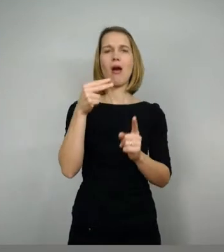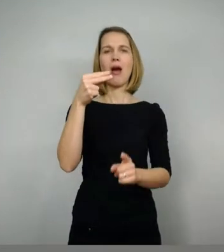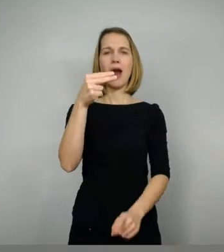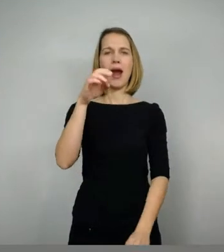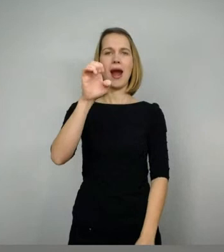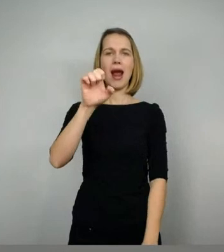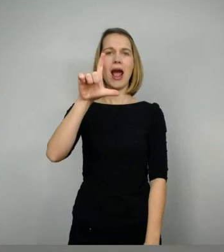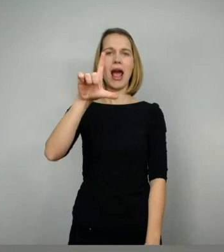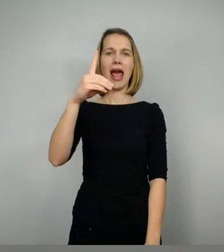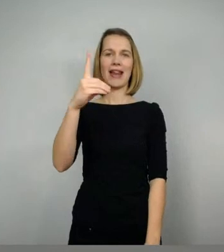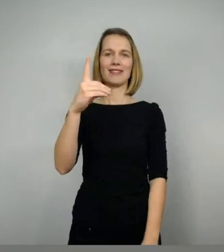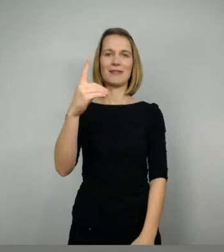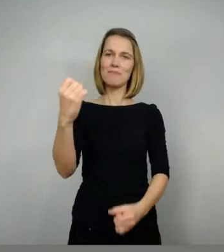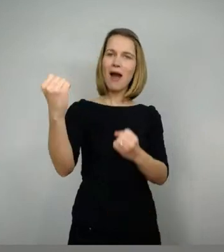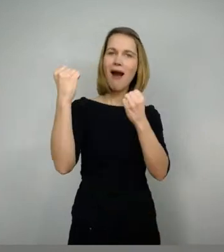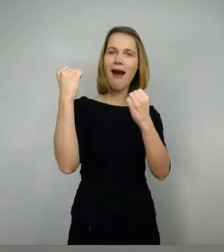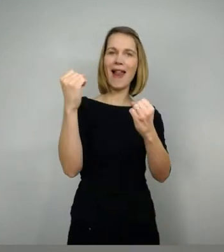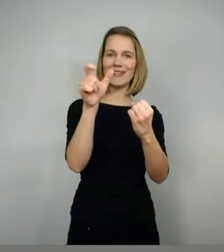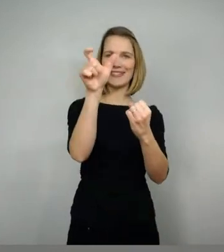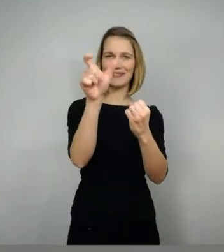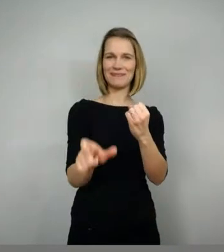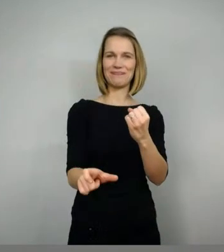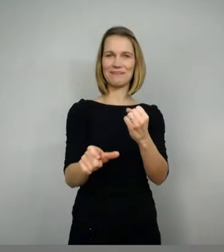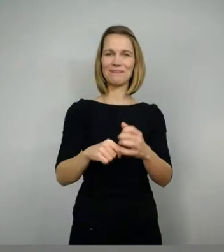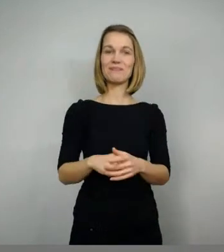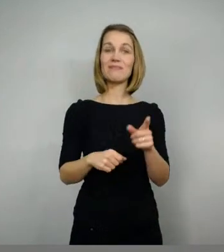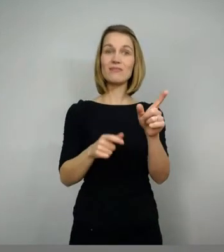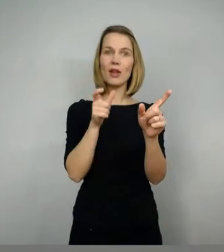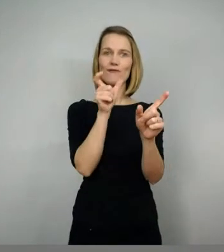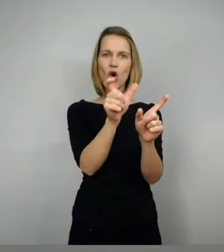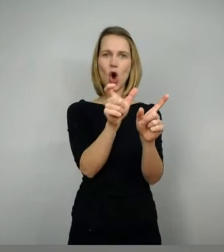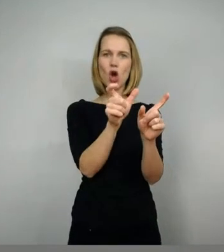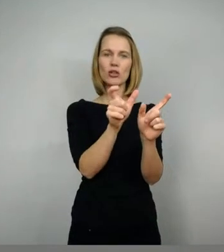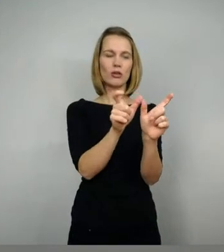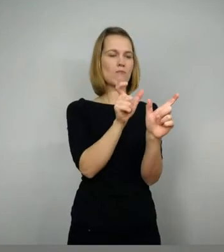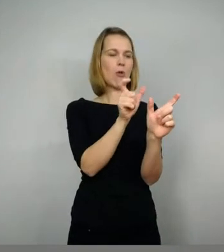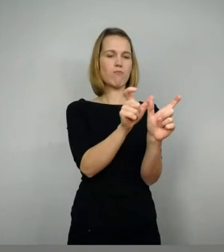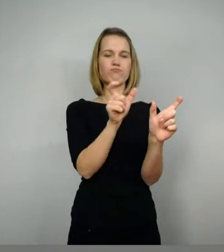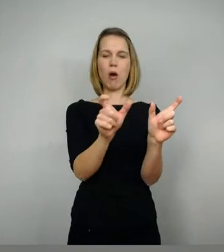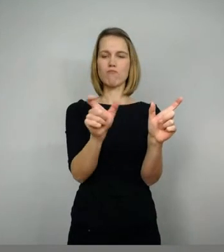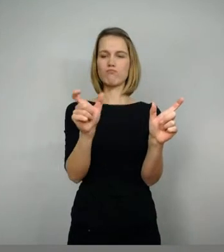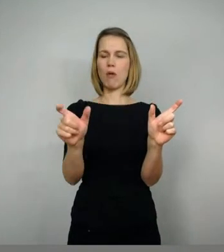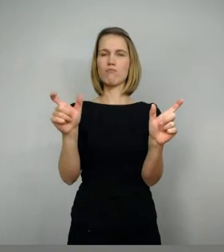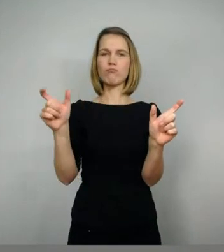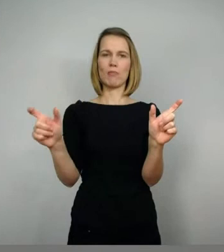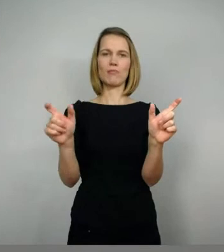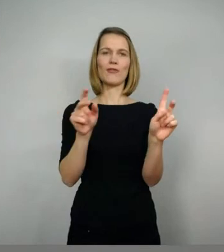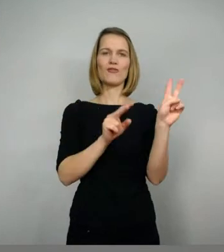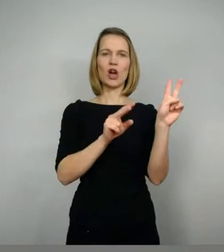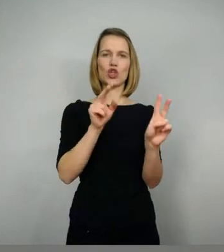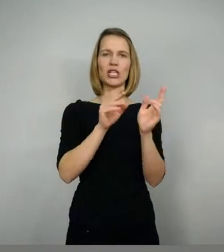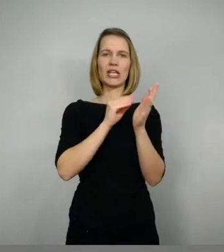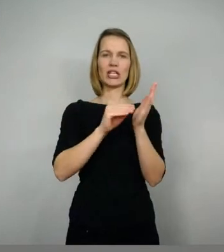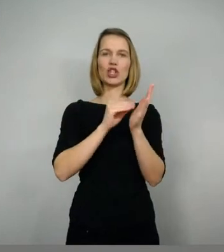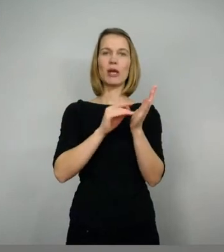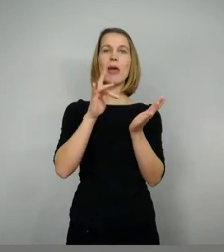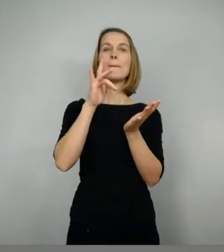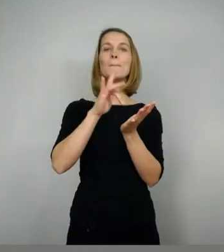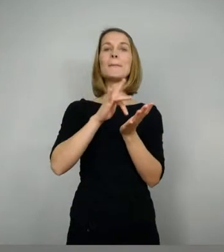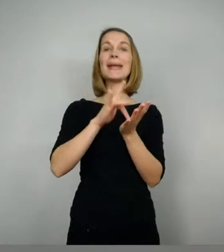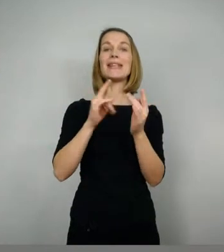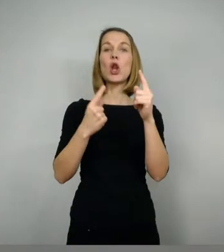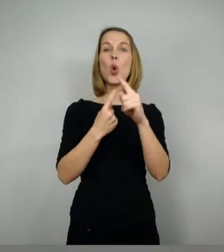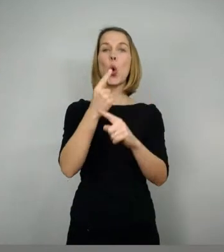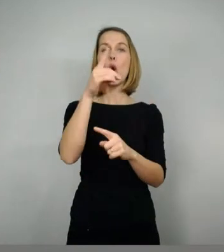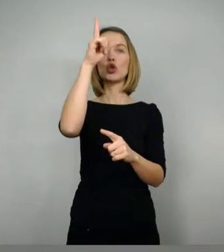richtig. Und ihr seht schon, den Begriff Held habe ich hier einmal mit aufgeführt. Im Mittelhochdeutschen heißt das Held. Geht zurück auf das